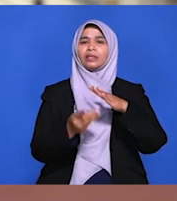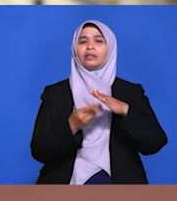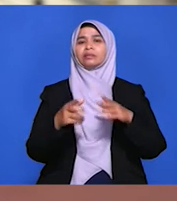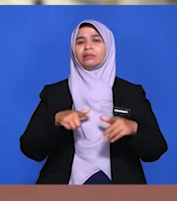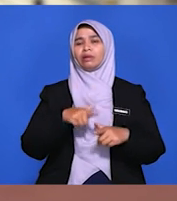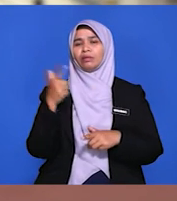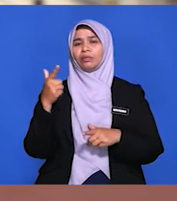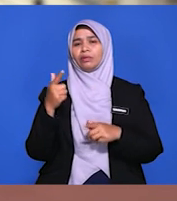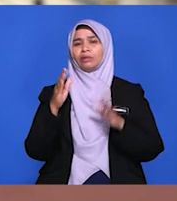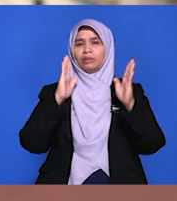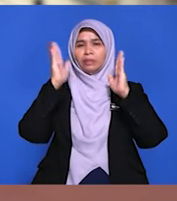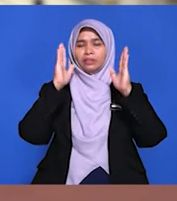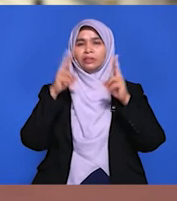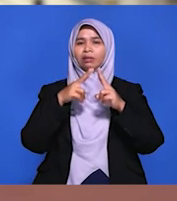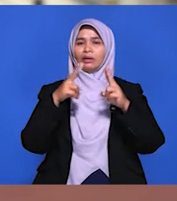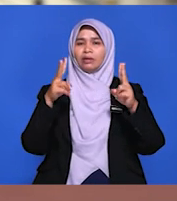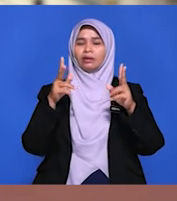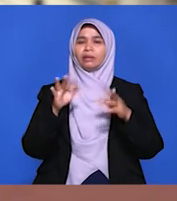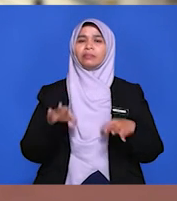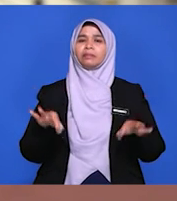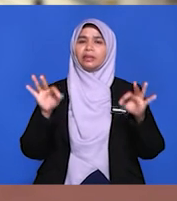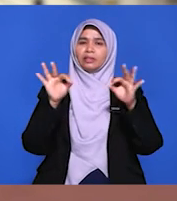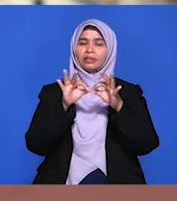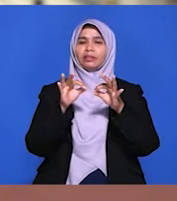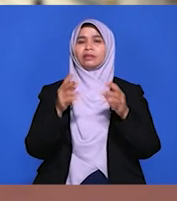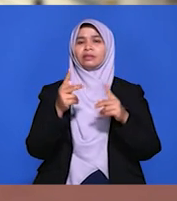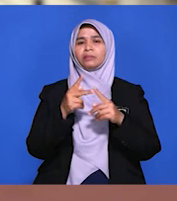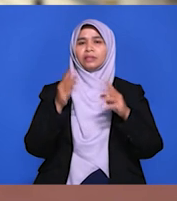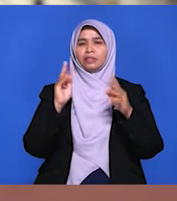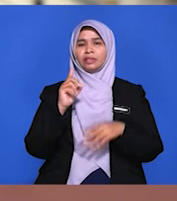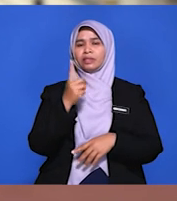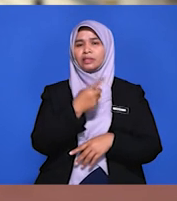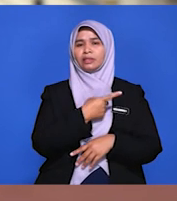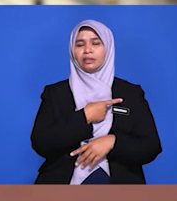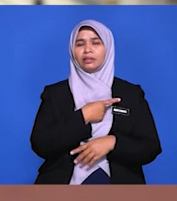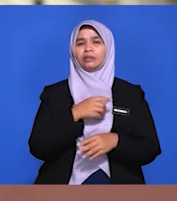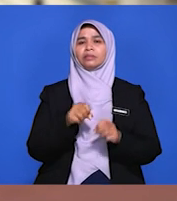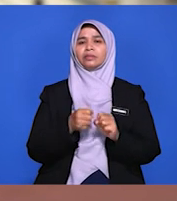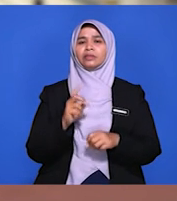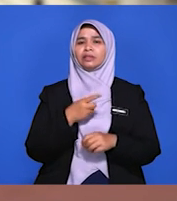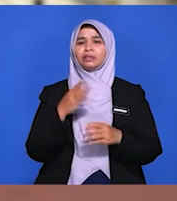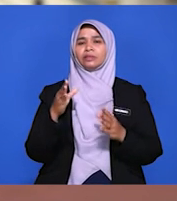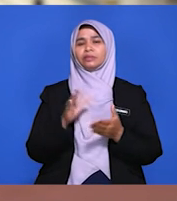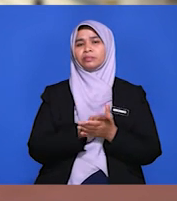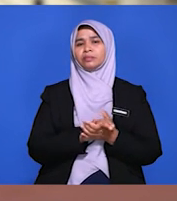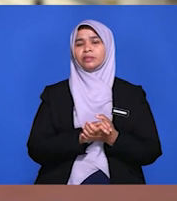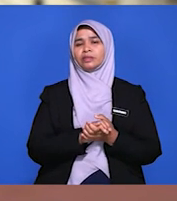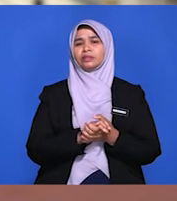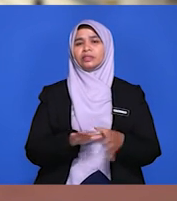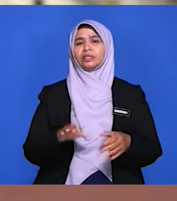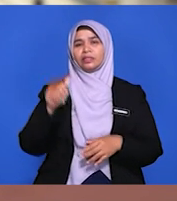Malaysia amat penting kepada negara kita. Semoga kita berjumpa lagi dalam siri pelajaran yang akan datang. Sekian,